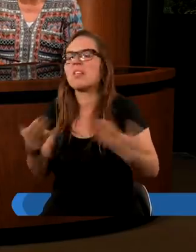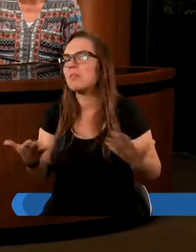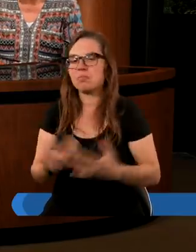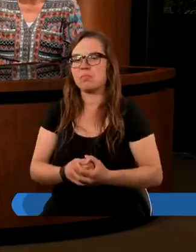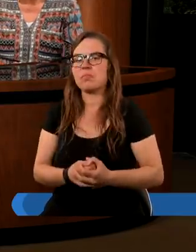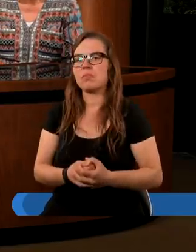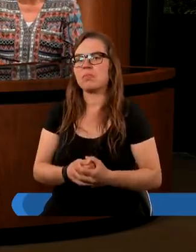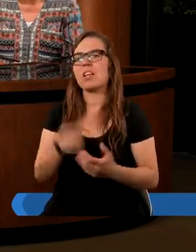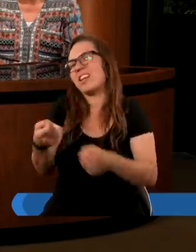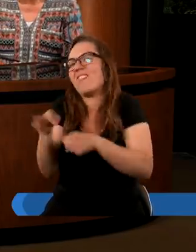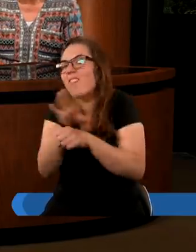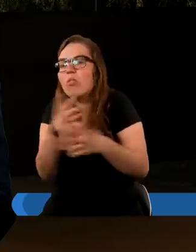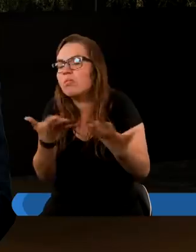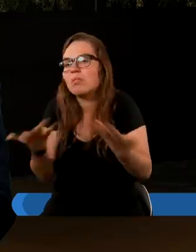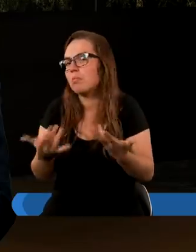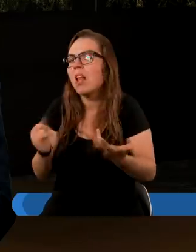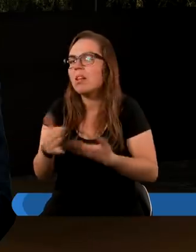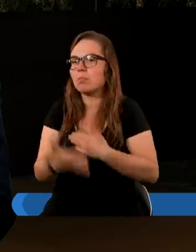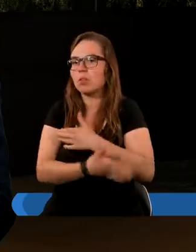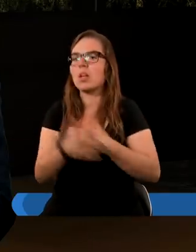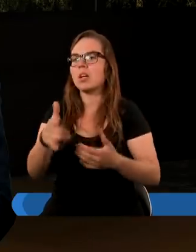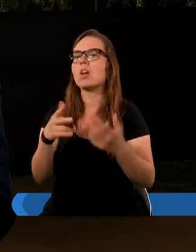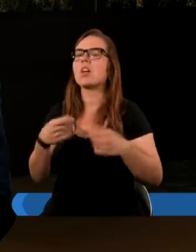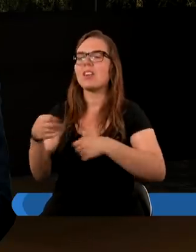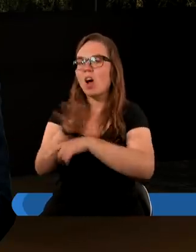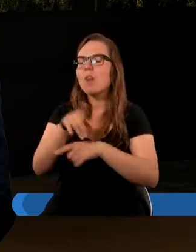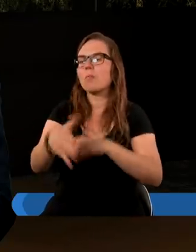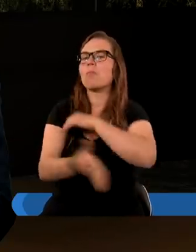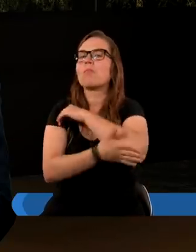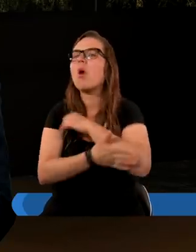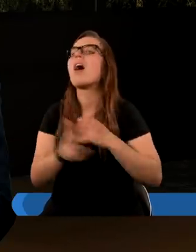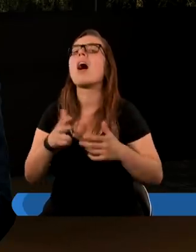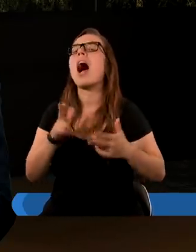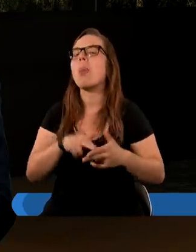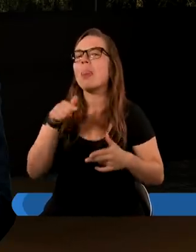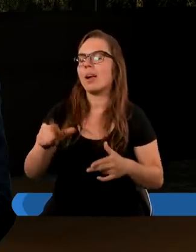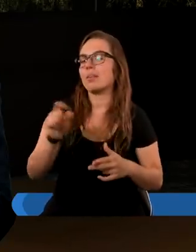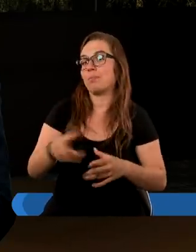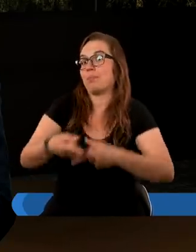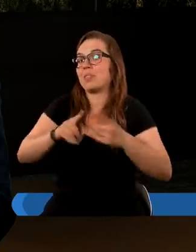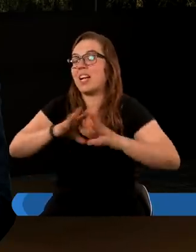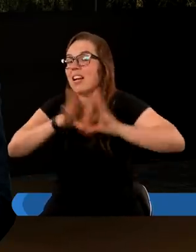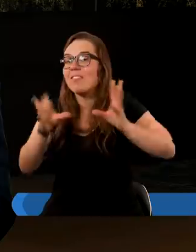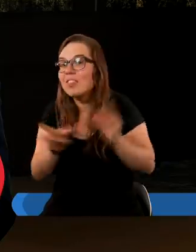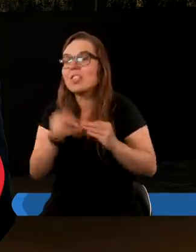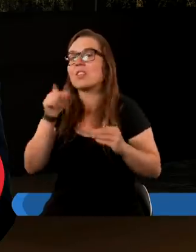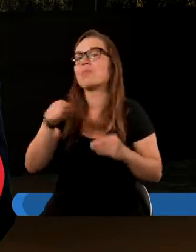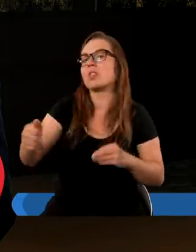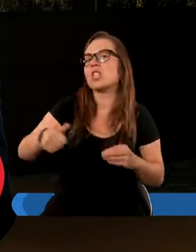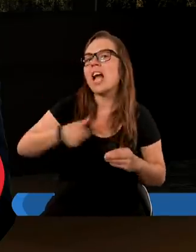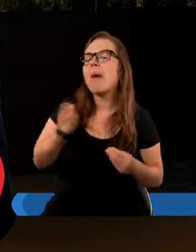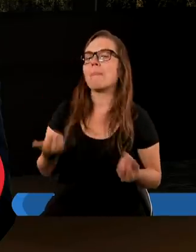Czy zwodzenie? Zwiedzenia szatańskie polegają przede wszystkim na tym, aby